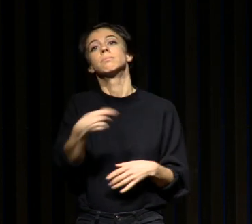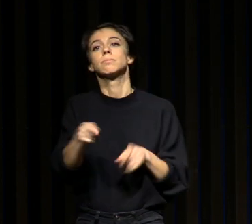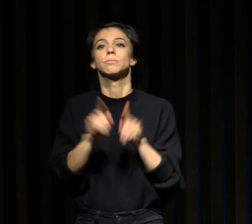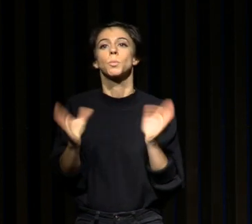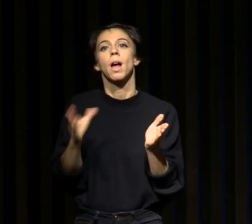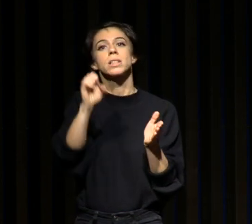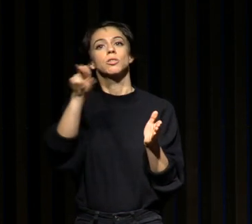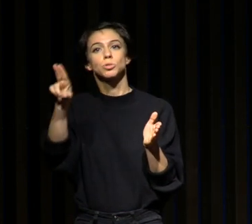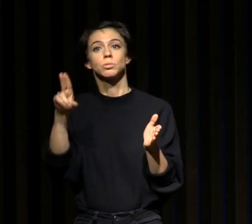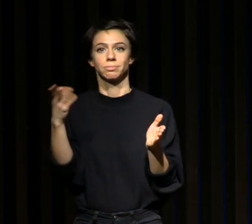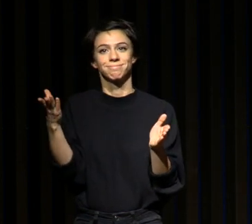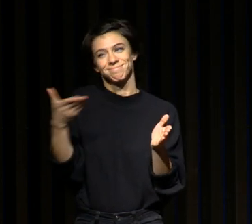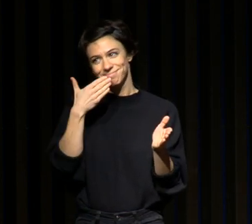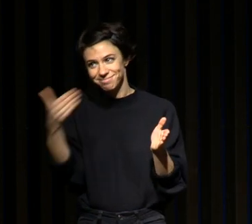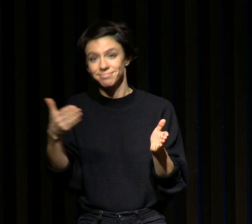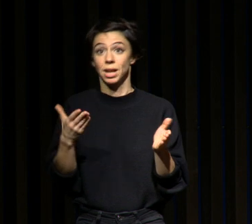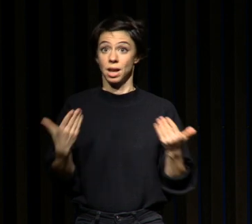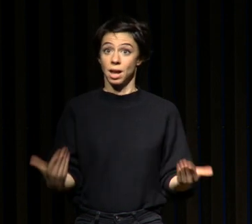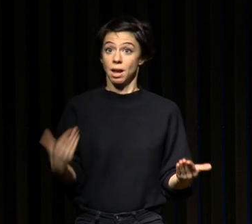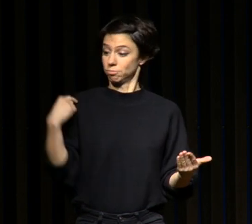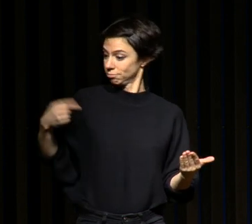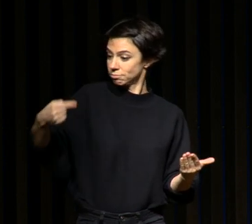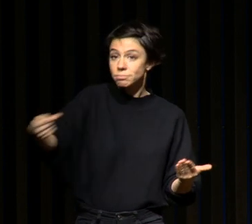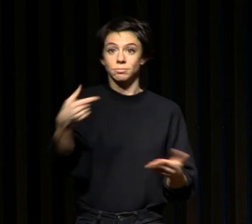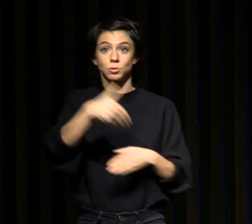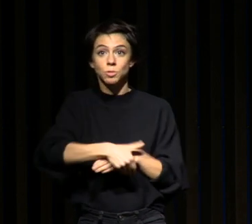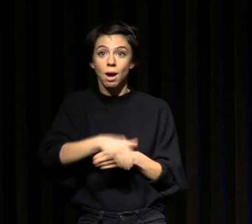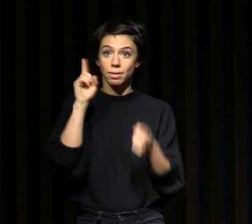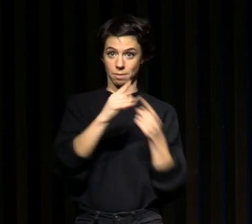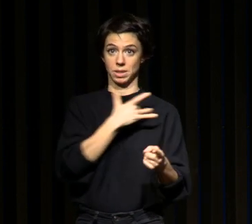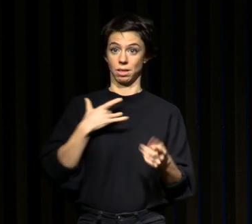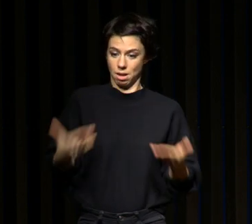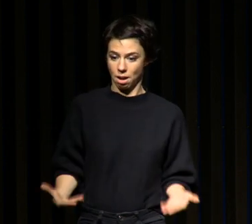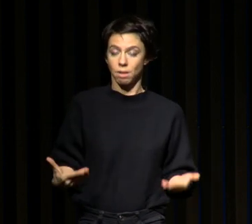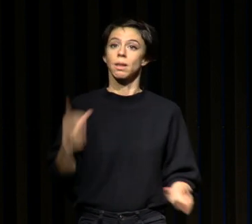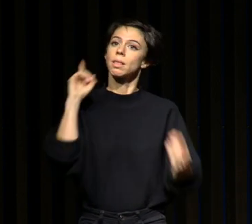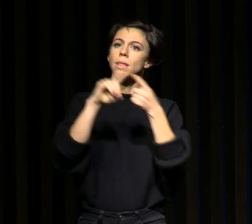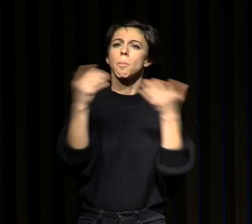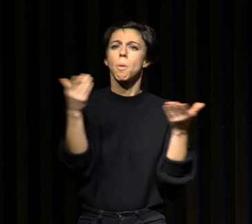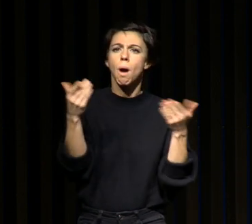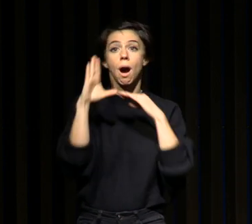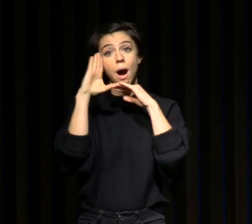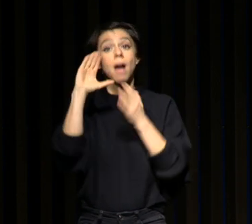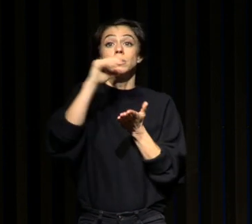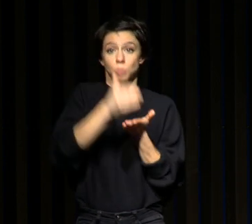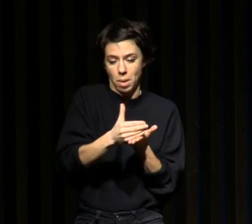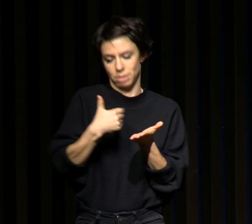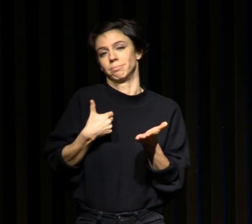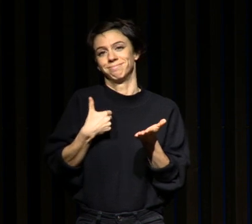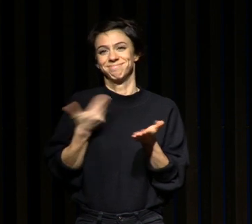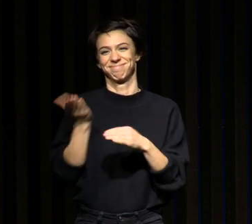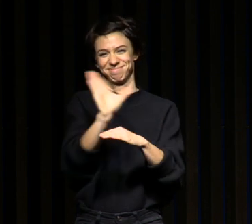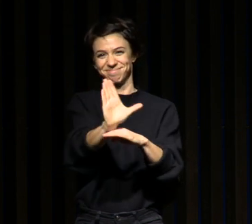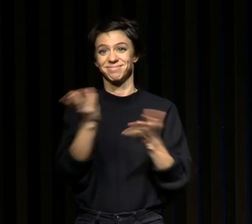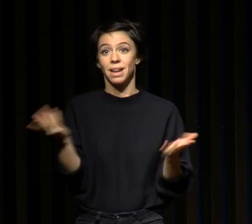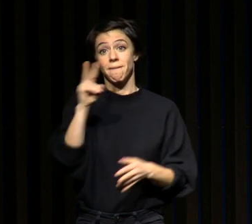pour ces soirées santé où je vais vous parler du sommeil. Un grand amour qui m'anime depuis maintenant